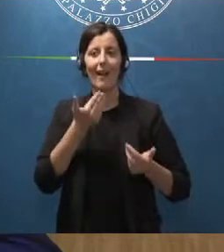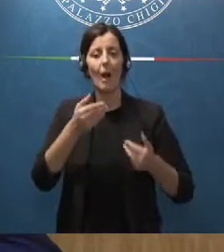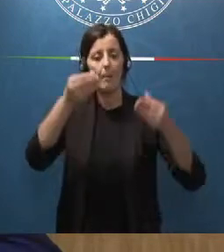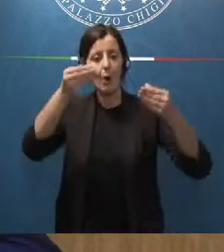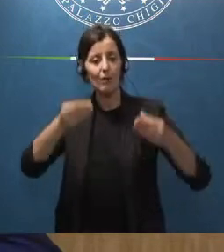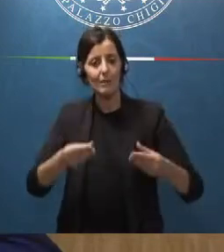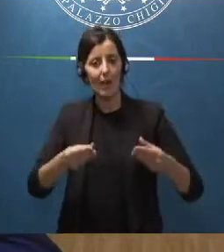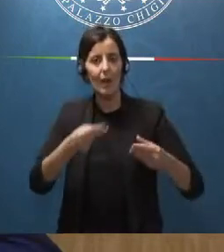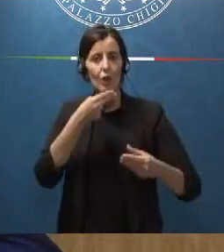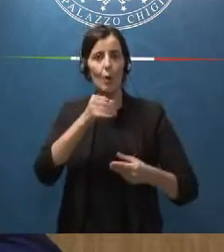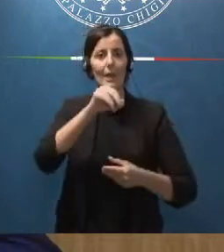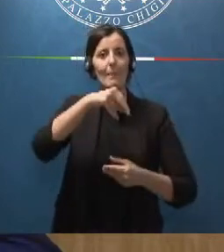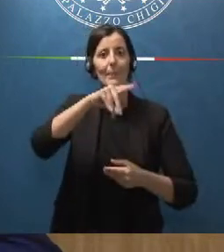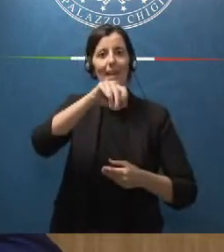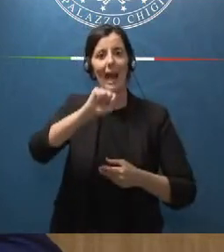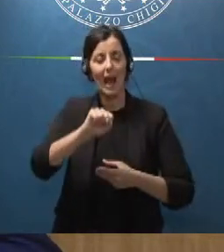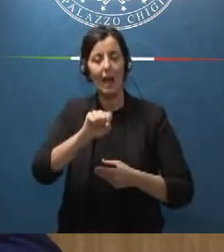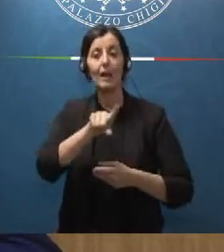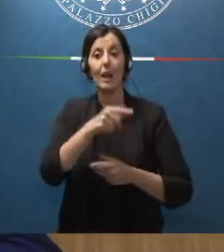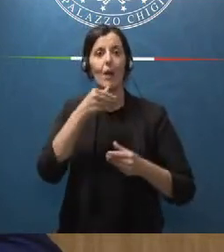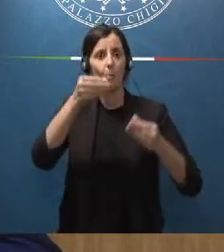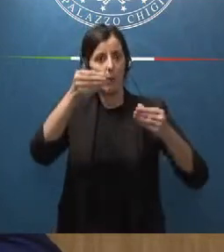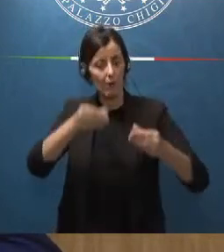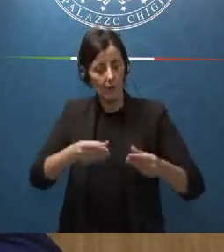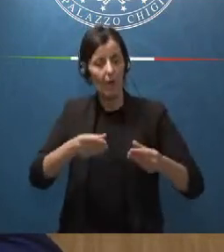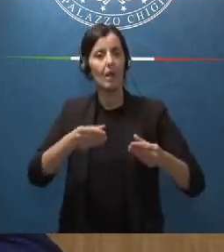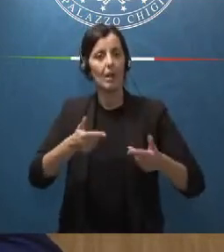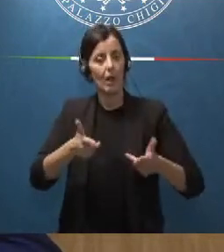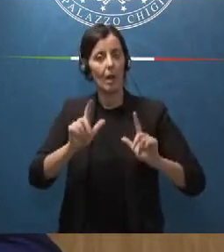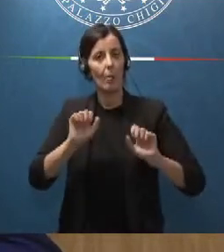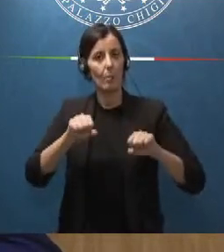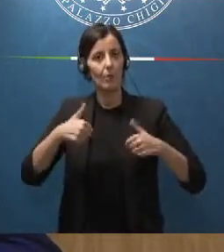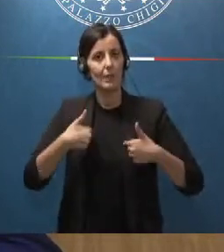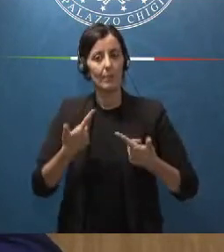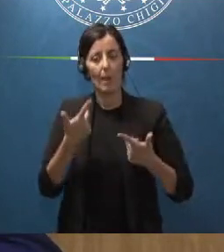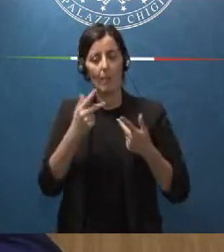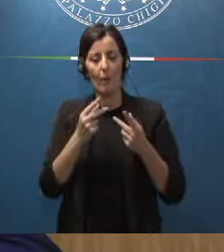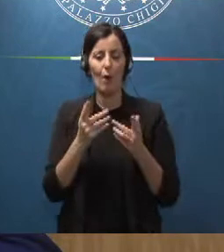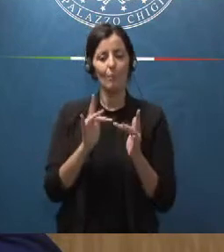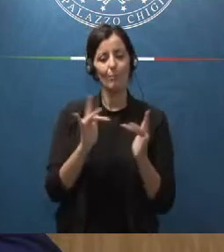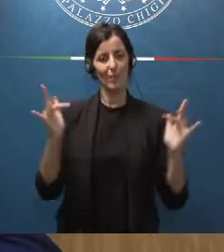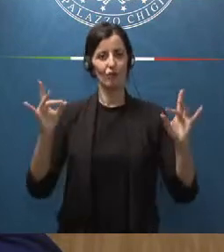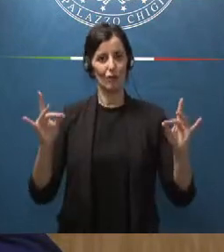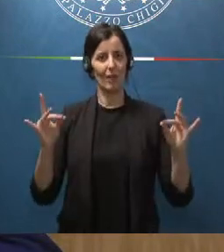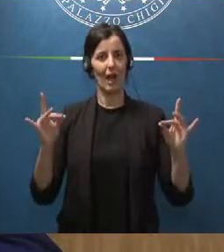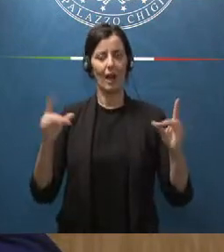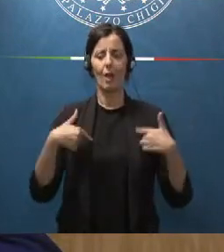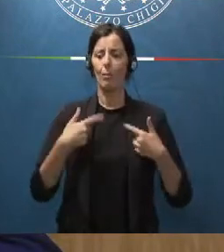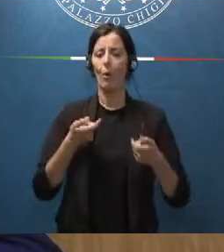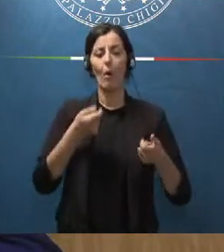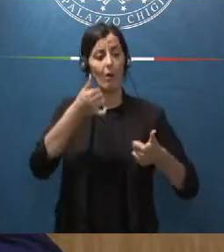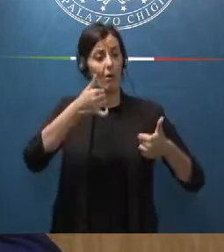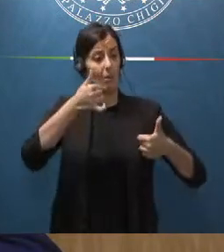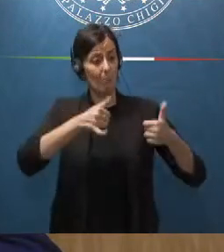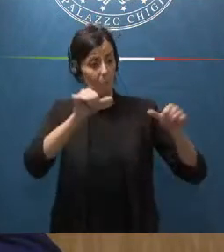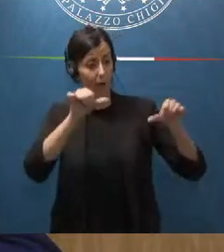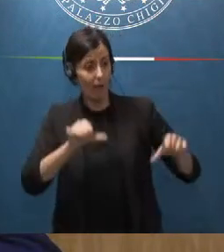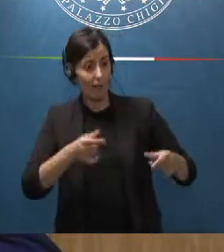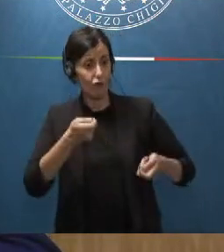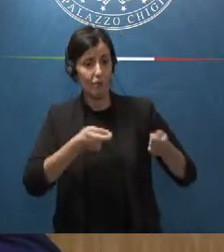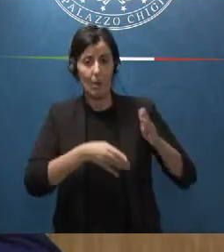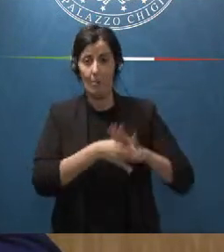che si chiama NPA che è un portale che ci consente in modalità digitale di gestire i bandi dalla loro